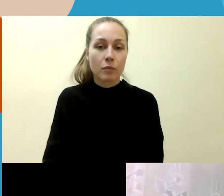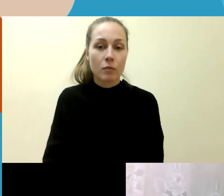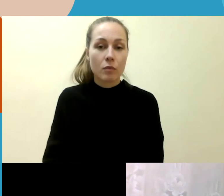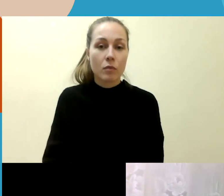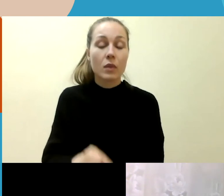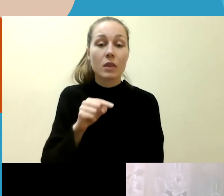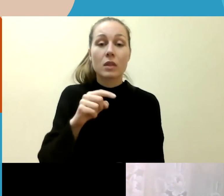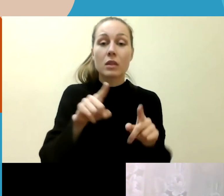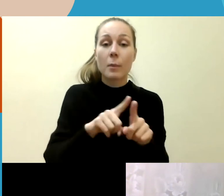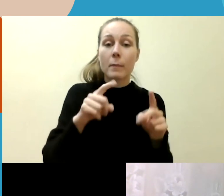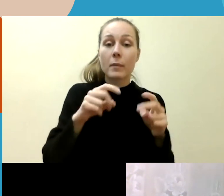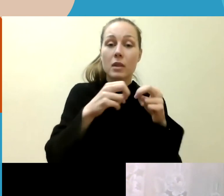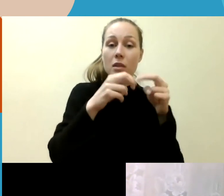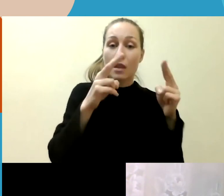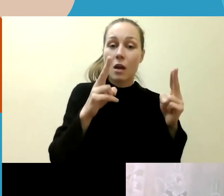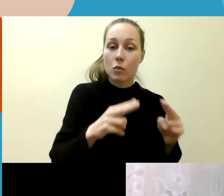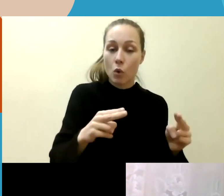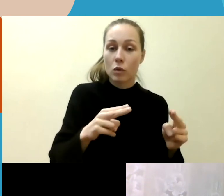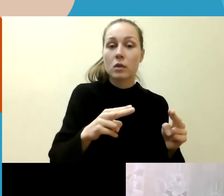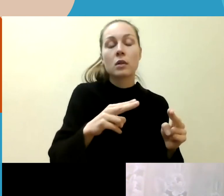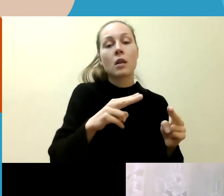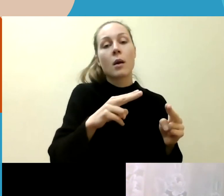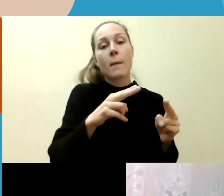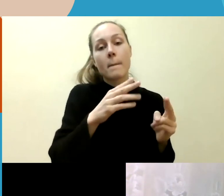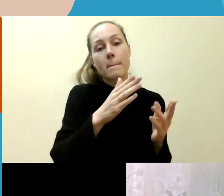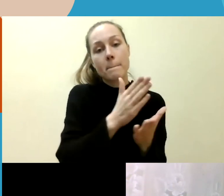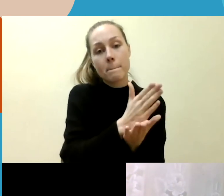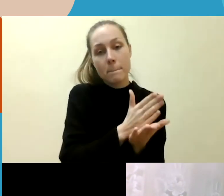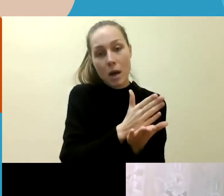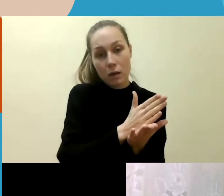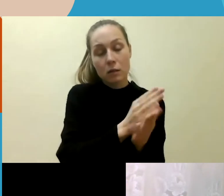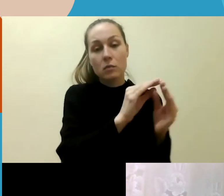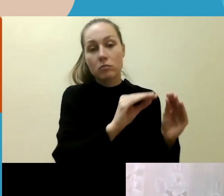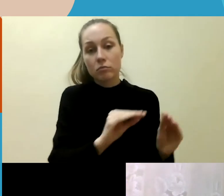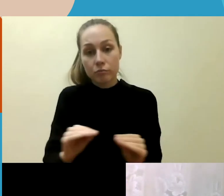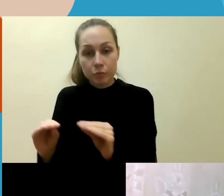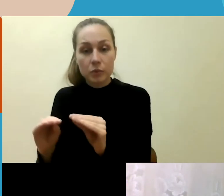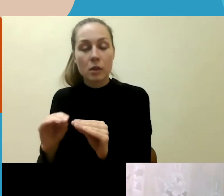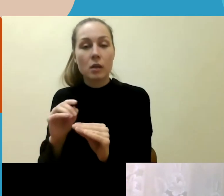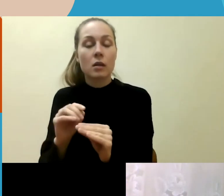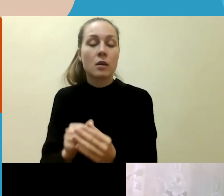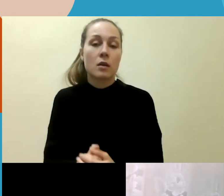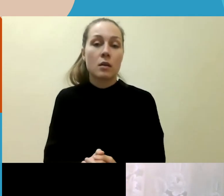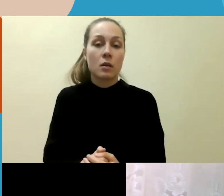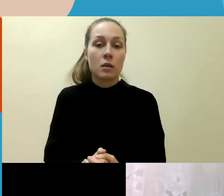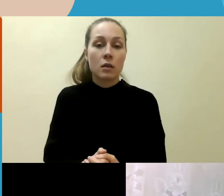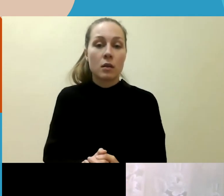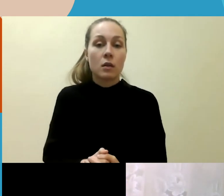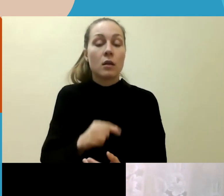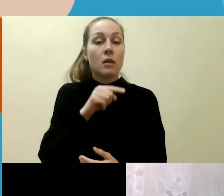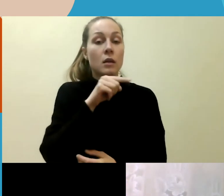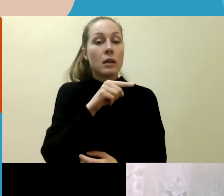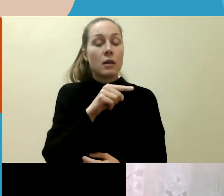turi tartotinės perimamos praktikos, bet ne tik tai juos perkeliamos tiesiogiai, bet vėl adaptuojama